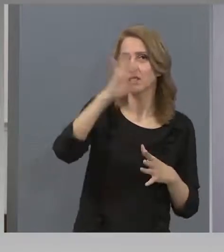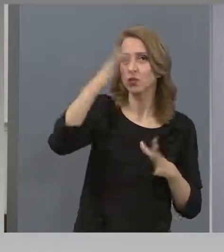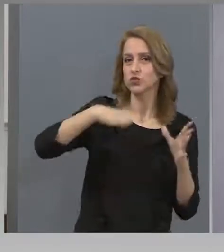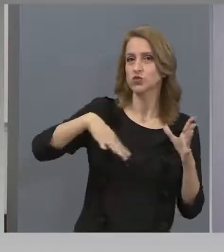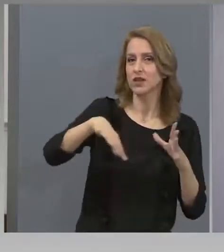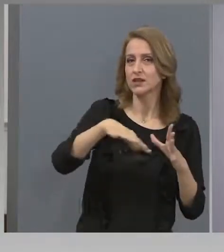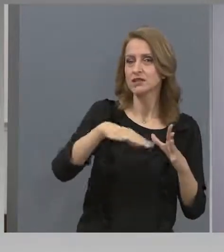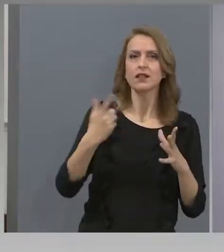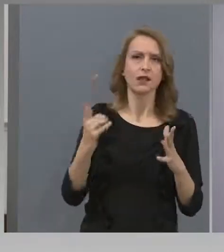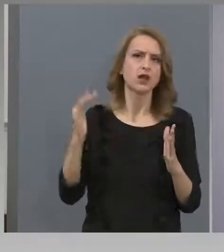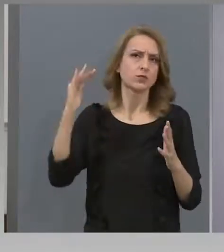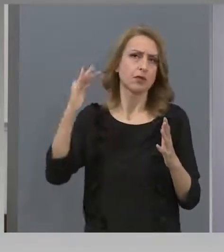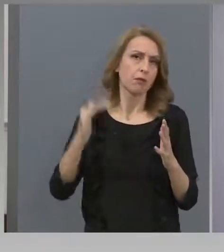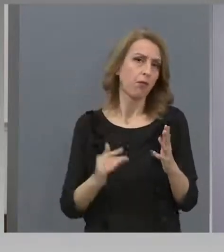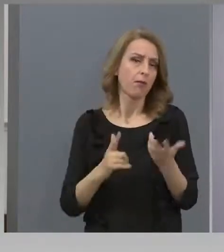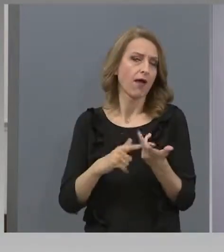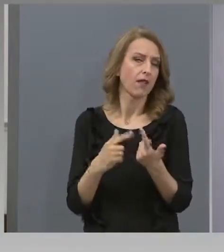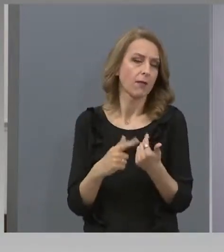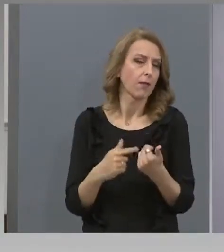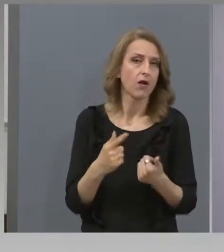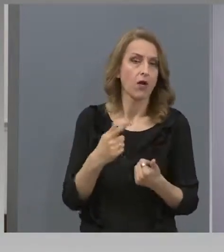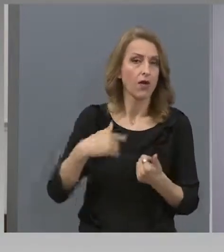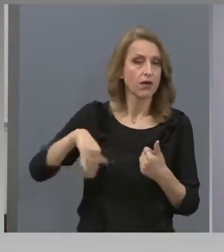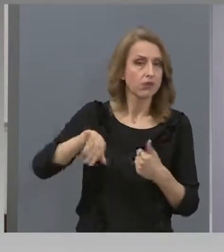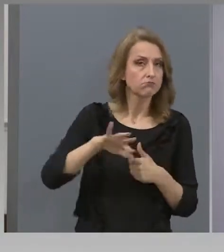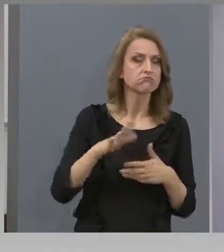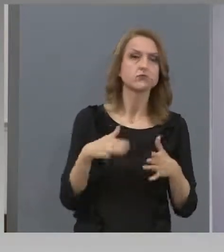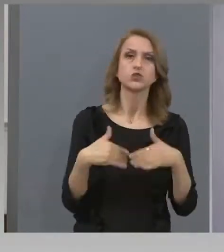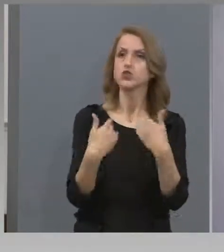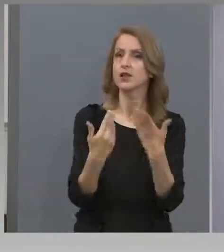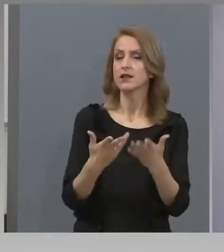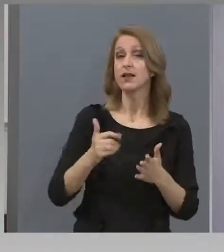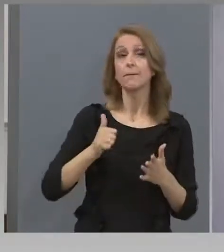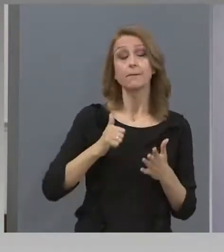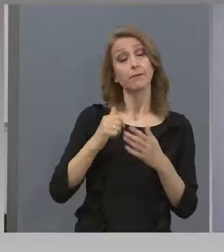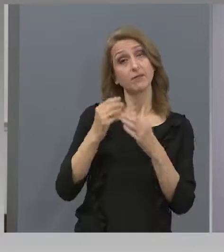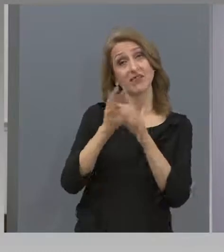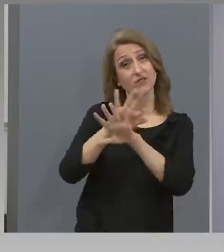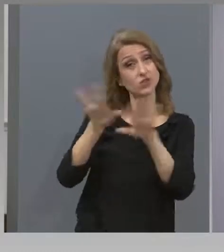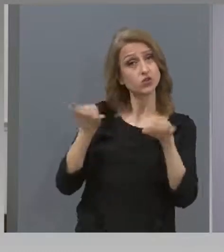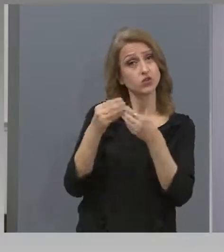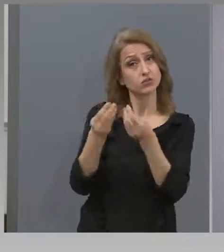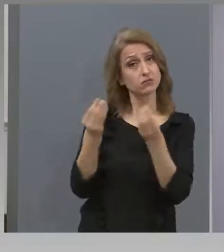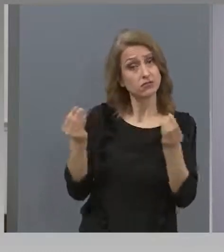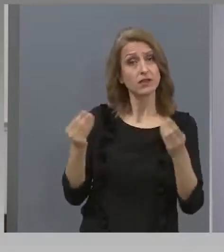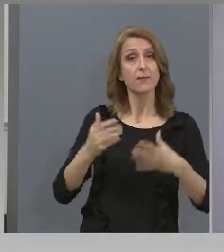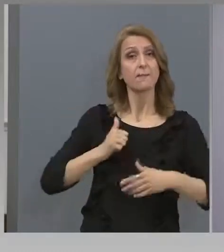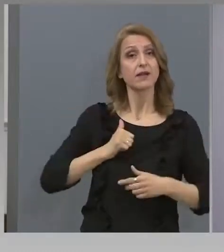изискуемите квестури, ще осигурим предпазни средства